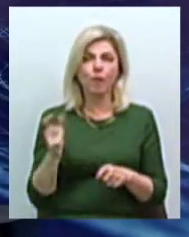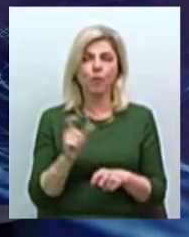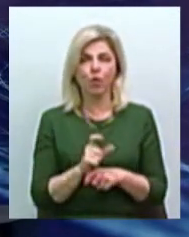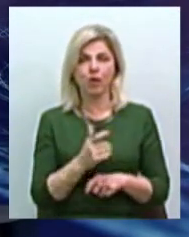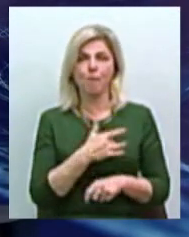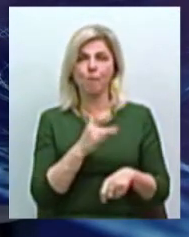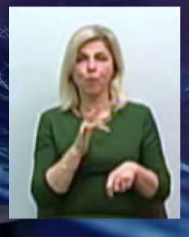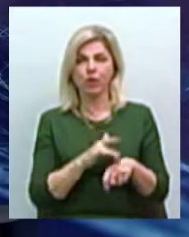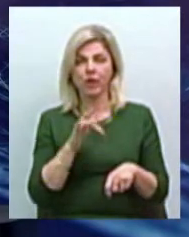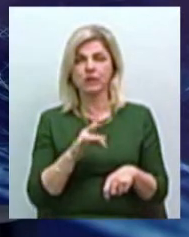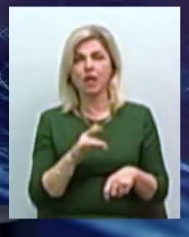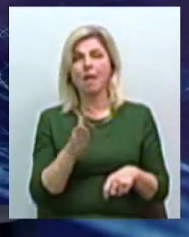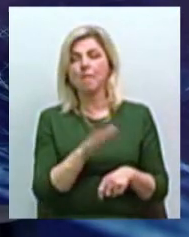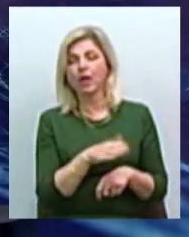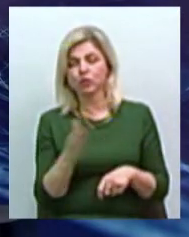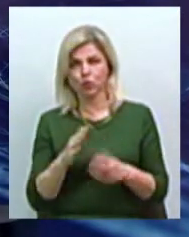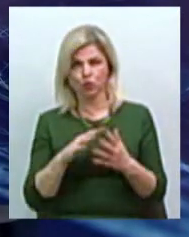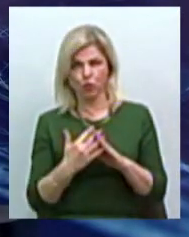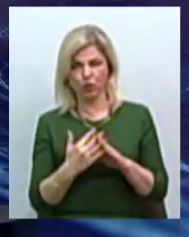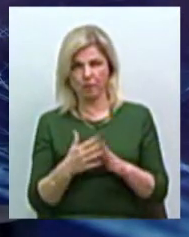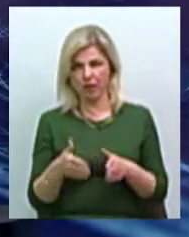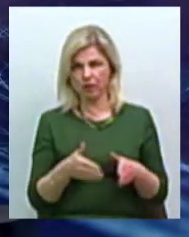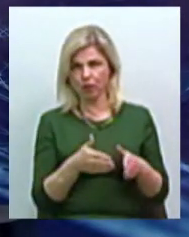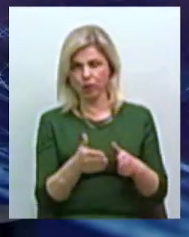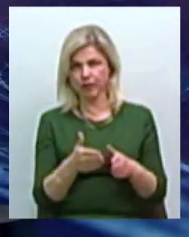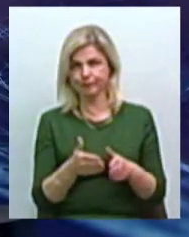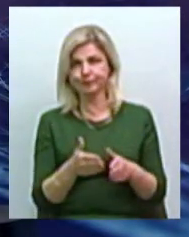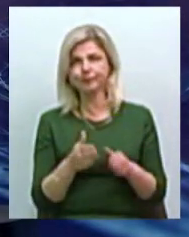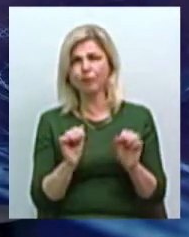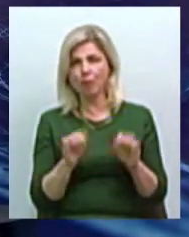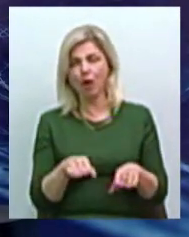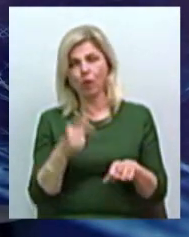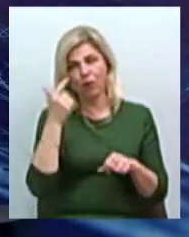відстояние дорог между селами. Я можу зрозуміти